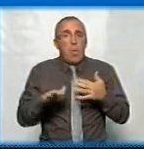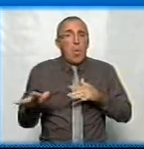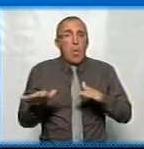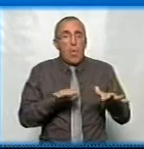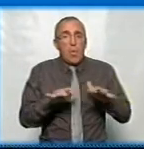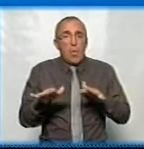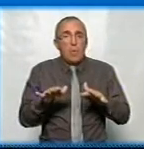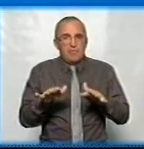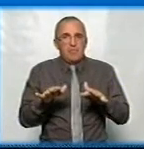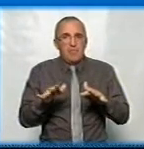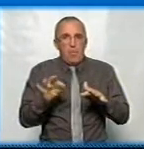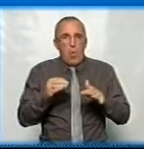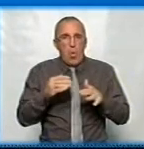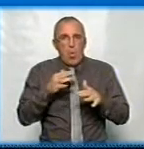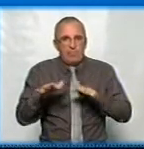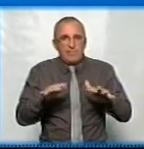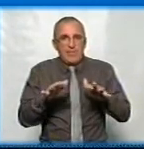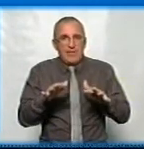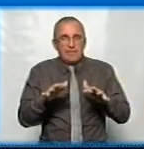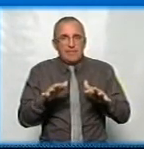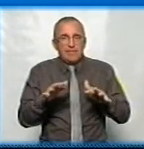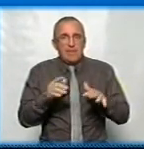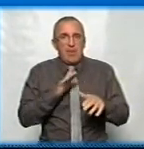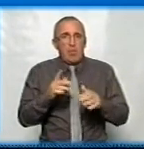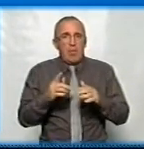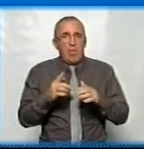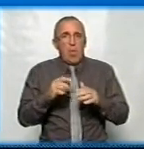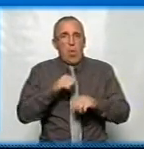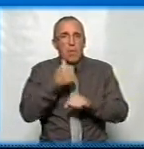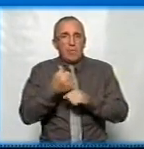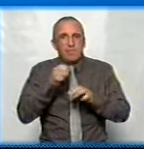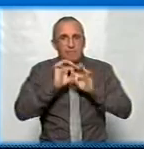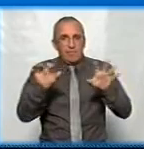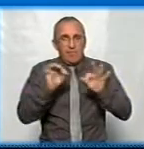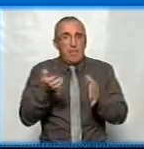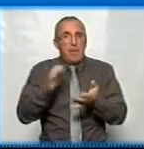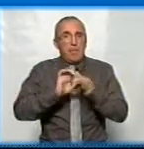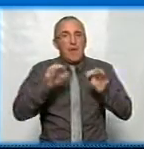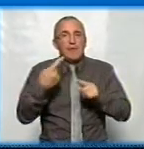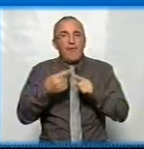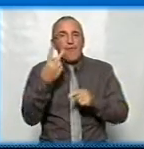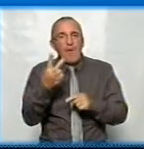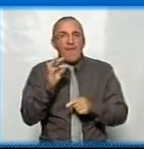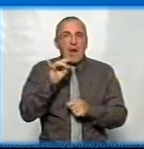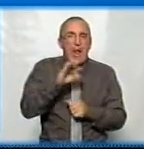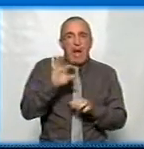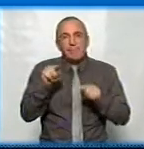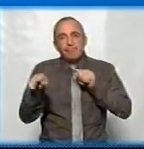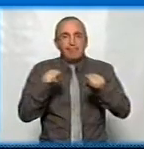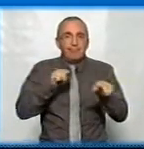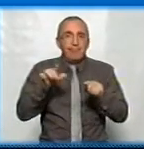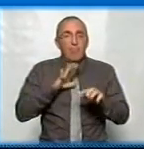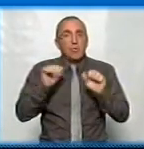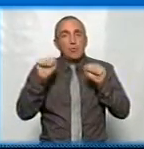самого заходу, адже спочатку був основний меседж – це презентувати ці два варіанти, і кожна, щоб була